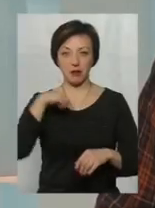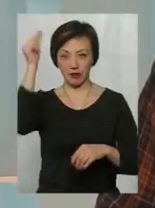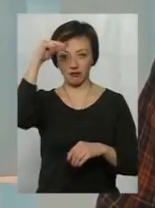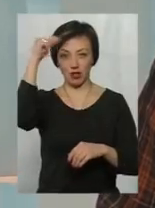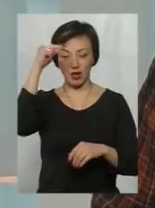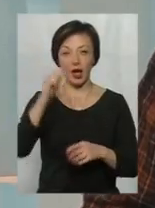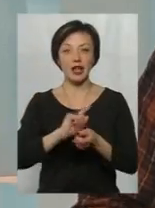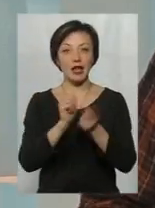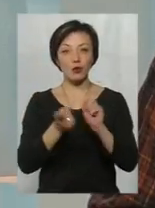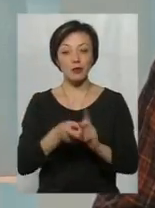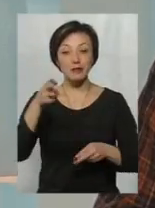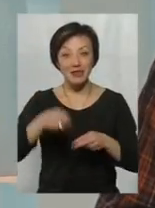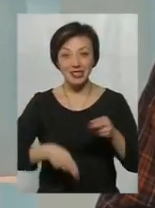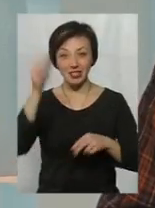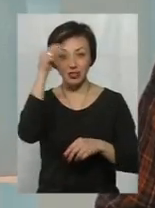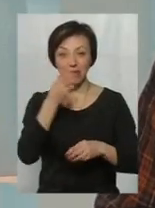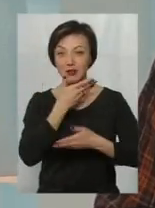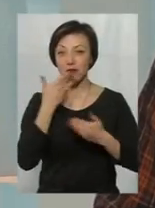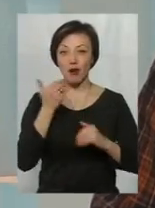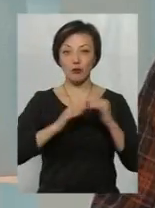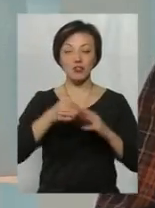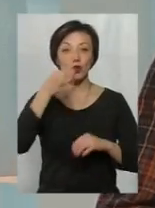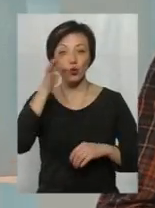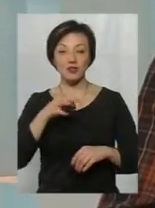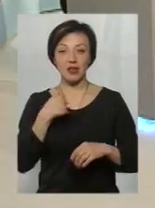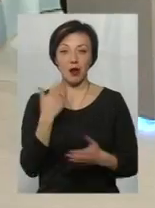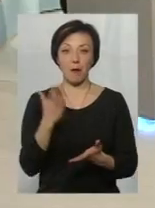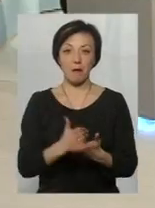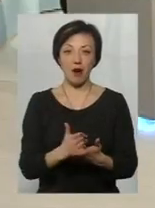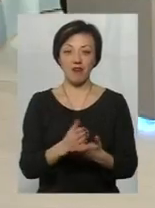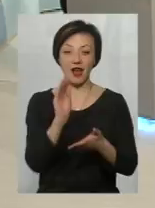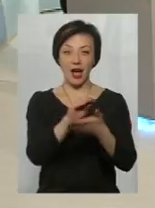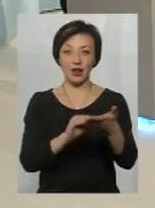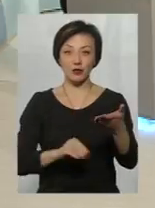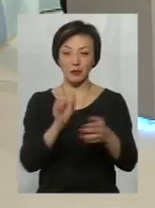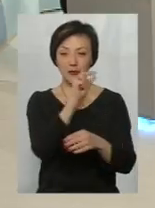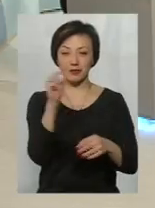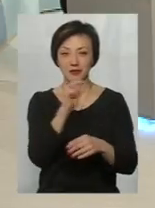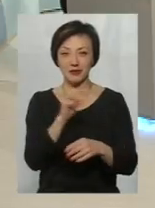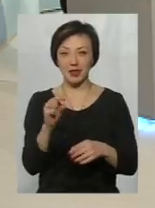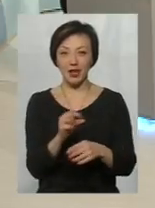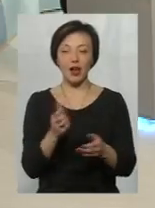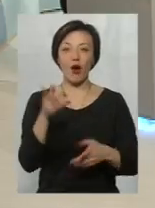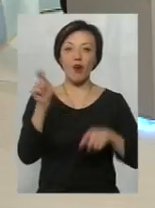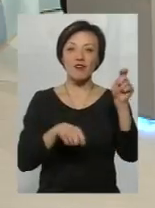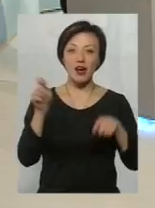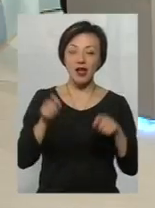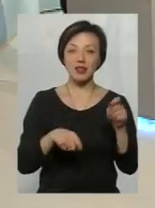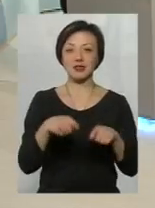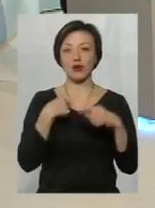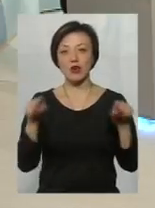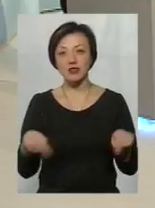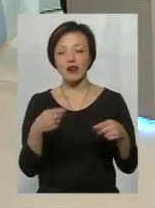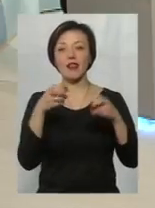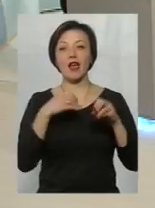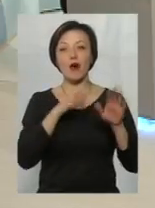Натомість під кінець навчання, не маючи професійного досвіту, я мав резюме дрібним шрифтом розписано, які я конференції співорганізував,